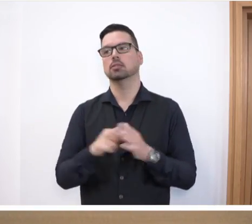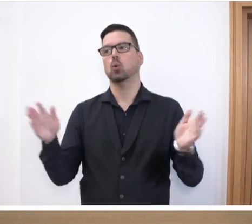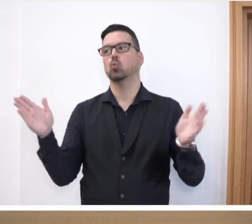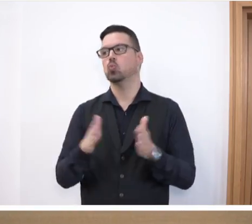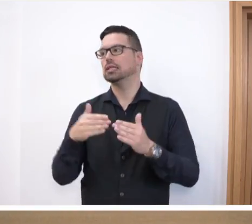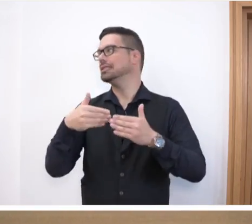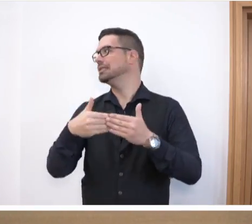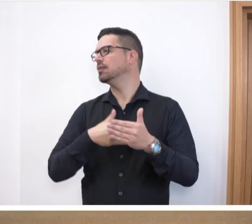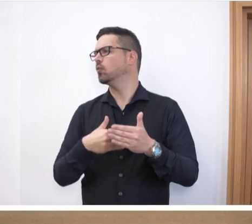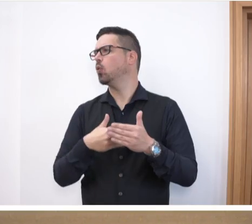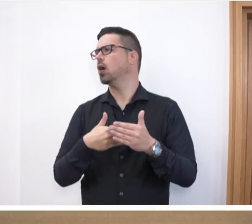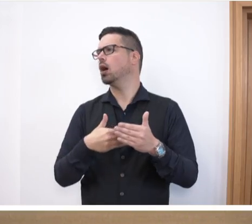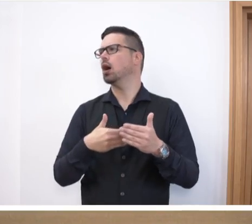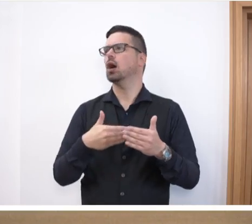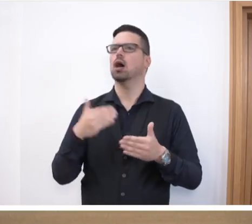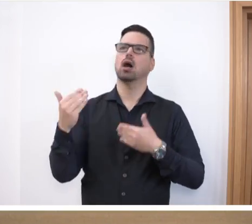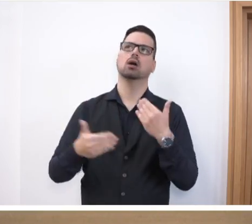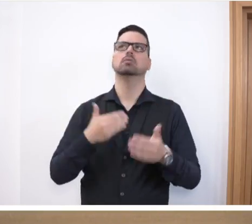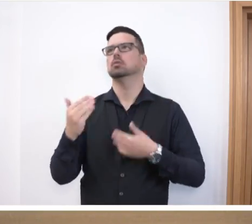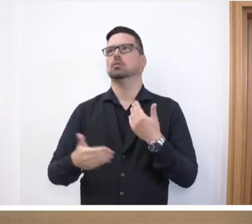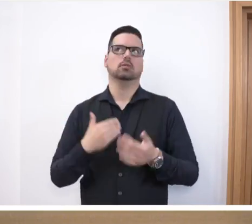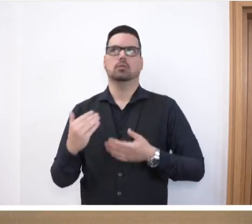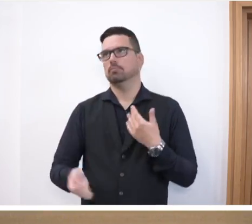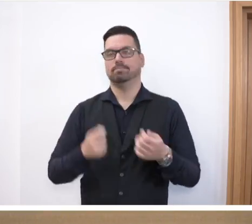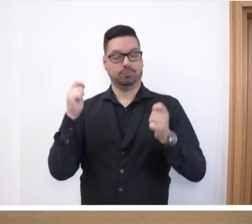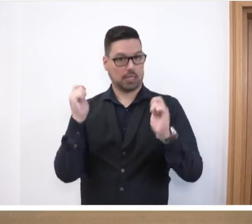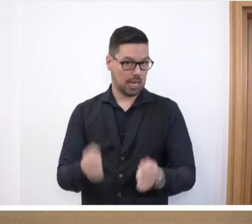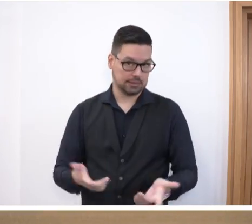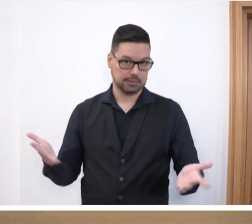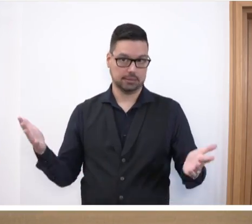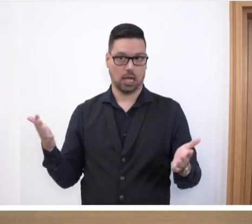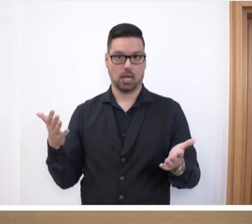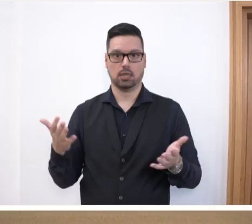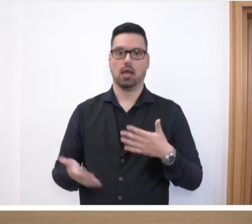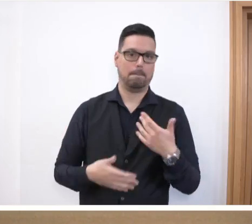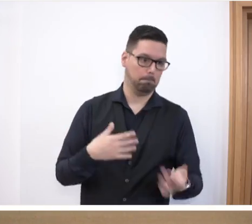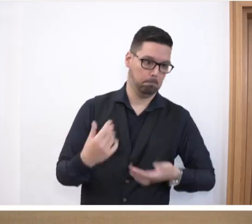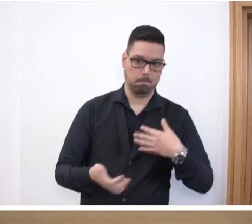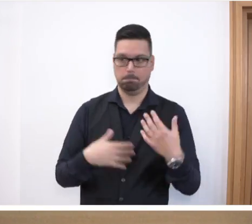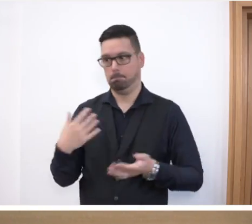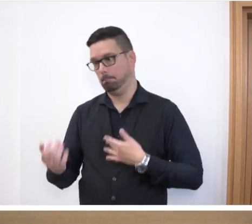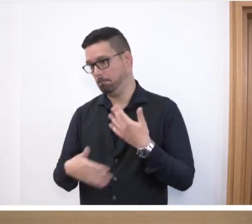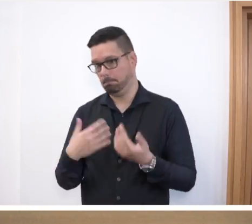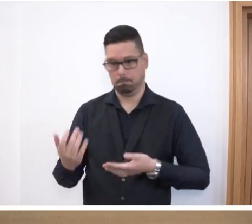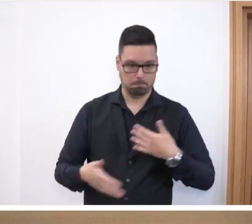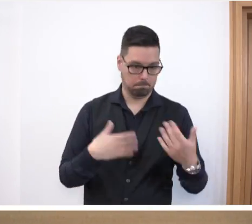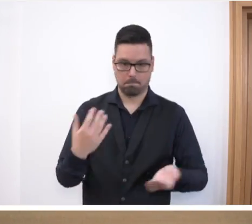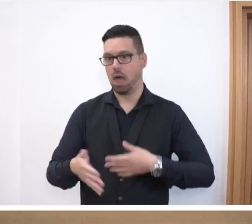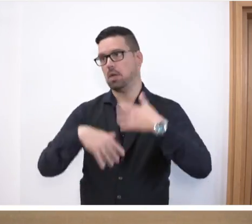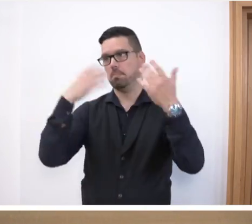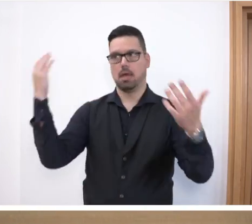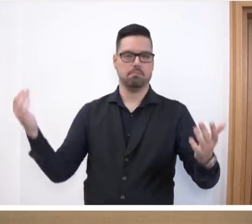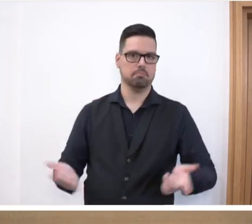vor, ja ich sage mal, dem Antrag befindliches Business für, also eine